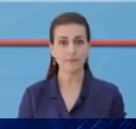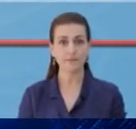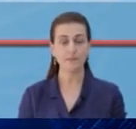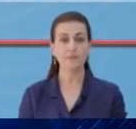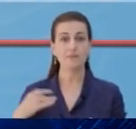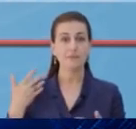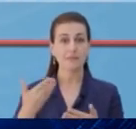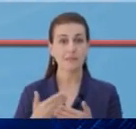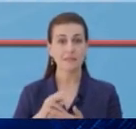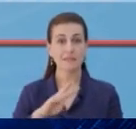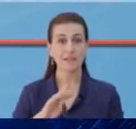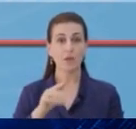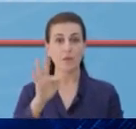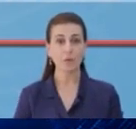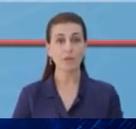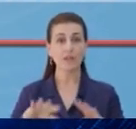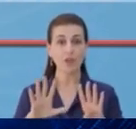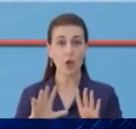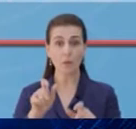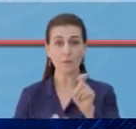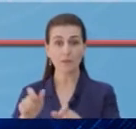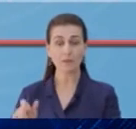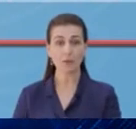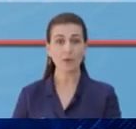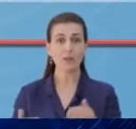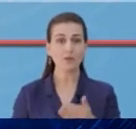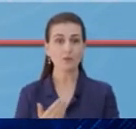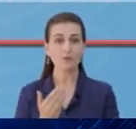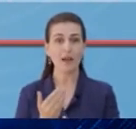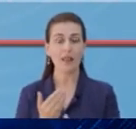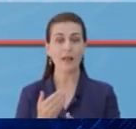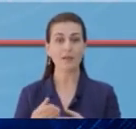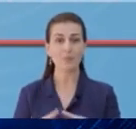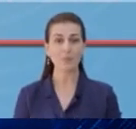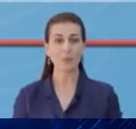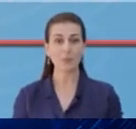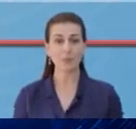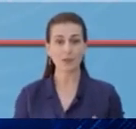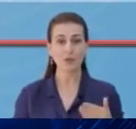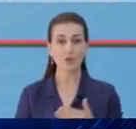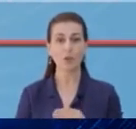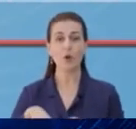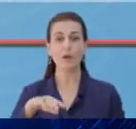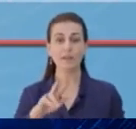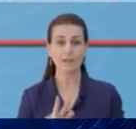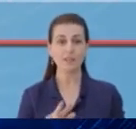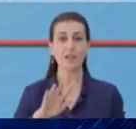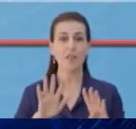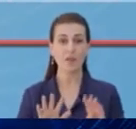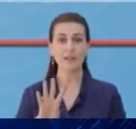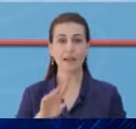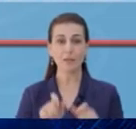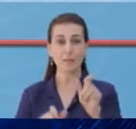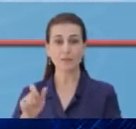Gjatë 24 orëve të fundit, 9 pacienti janë shtuar listës të rekuperuarve dhe në total janë 394 të rekuperuar